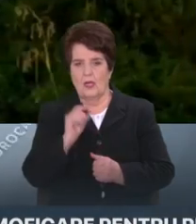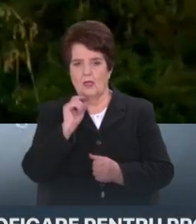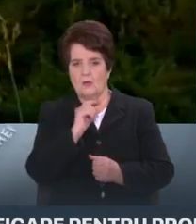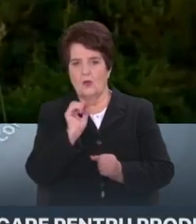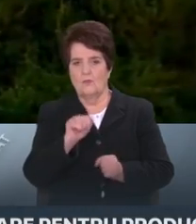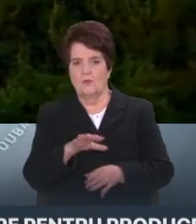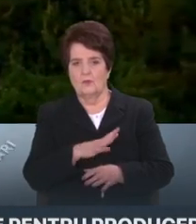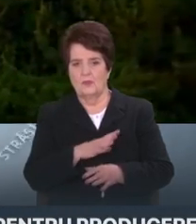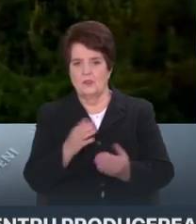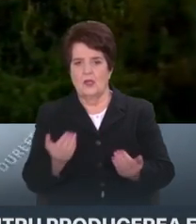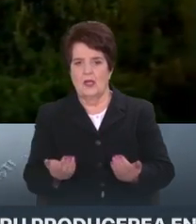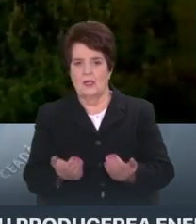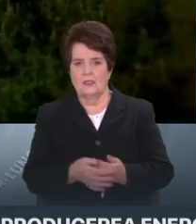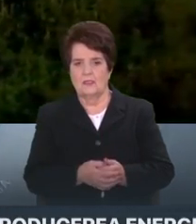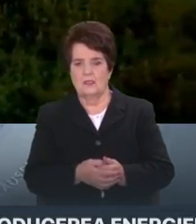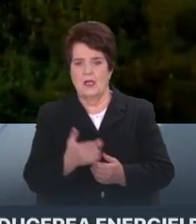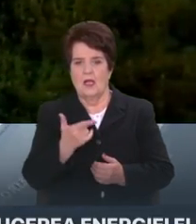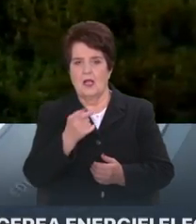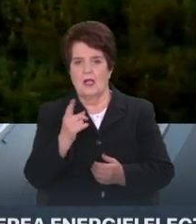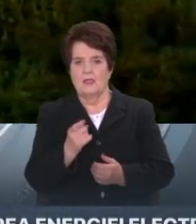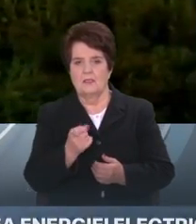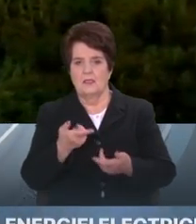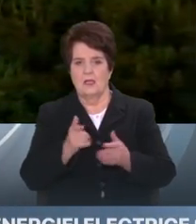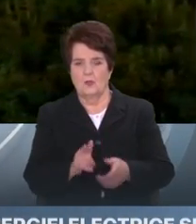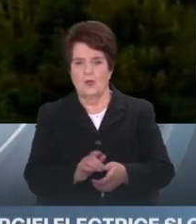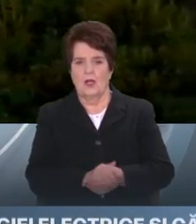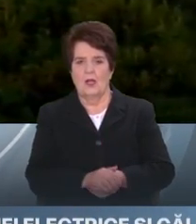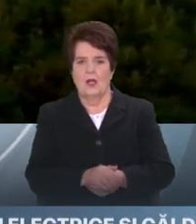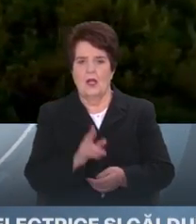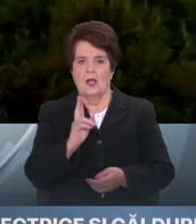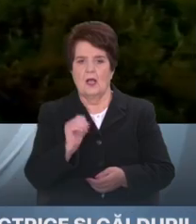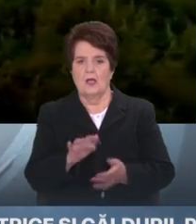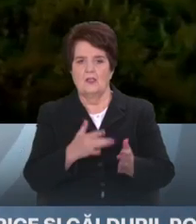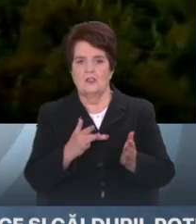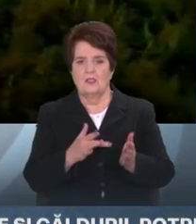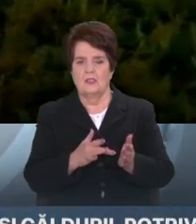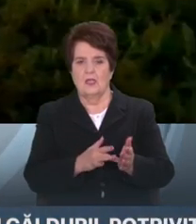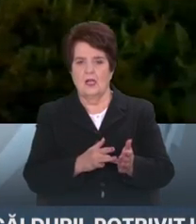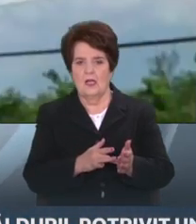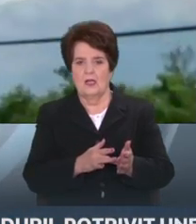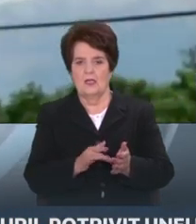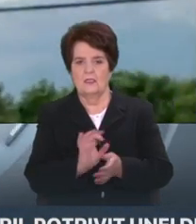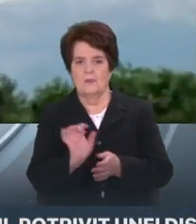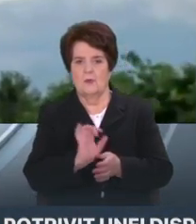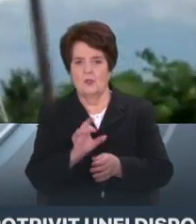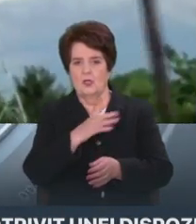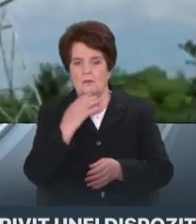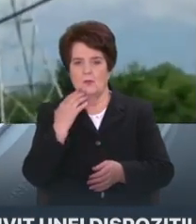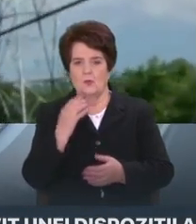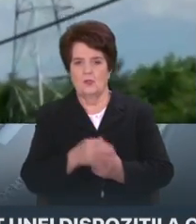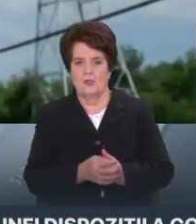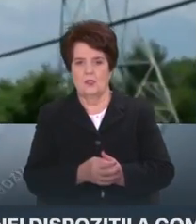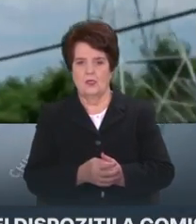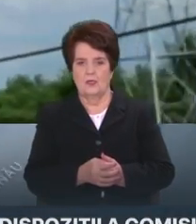posibil dată pentru ziua de astăzi un volum de gaze naturale să fie relocat ca centrala terenorico-moldeunească să producă mai multe energie electrică